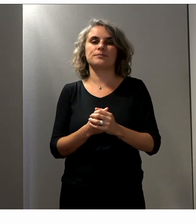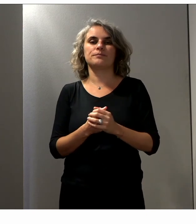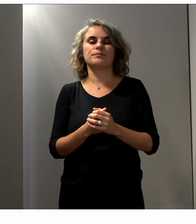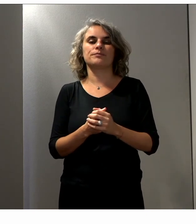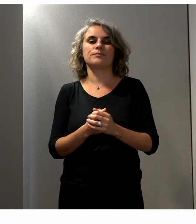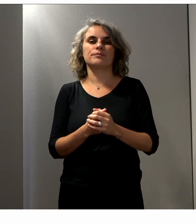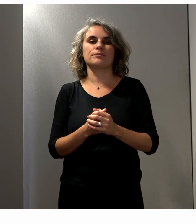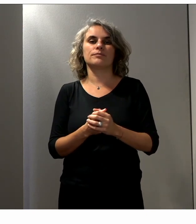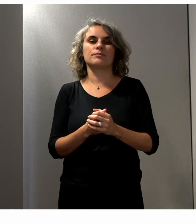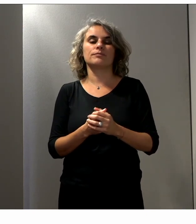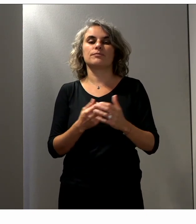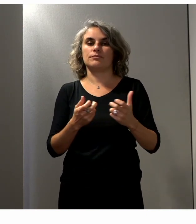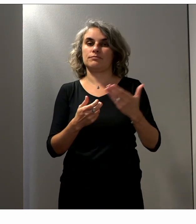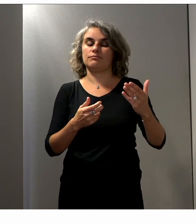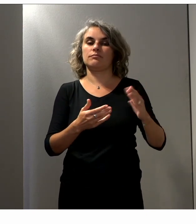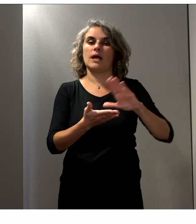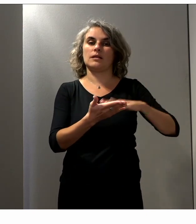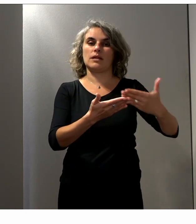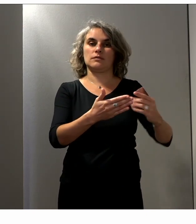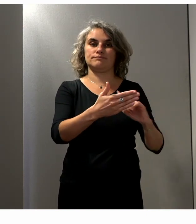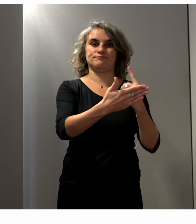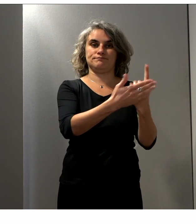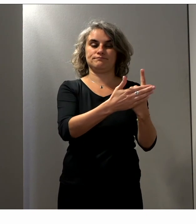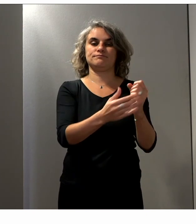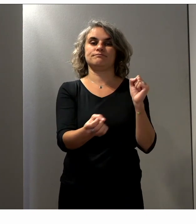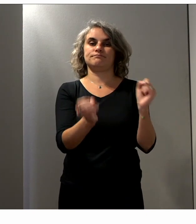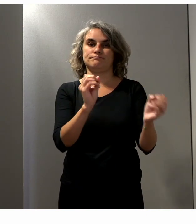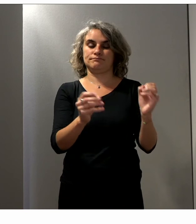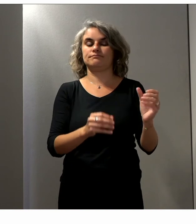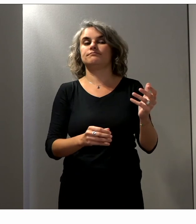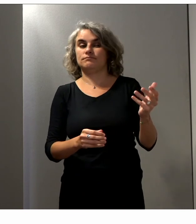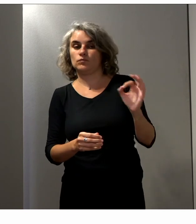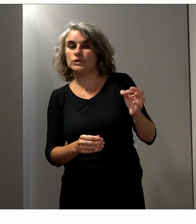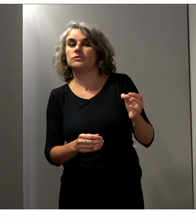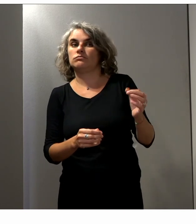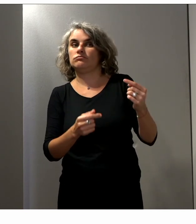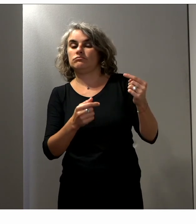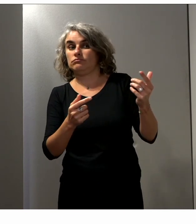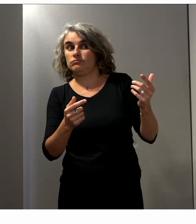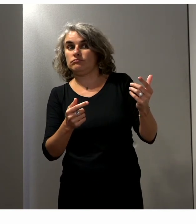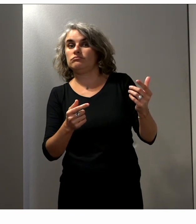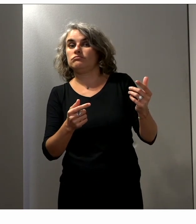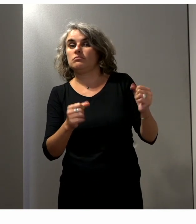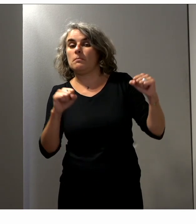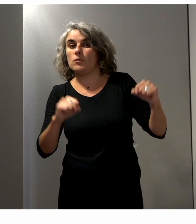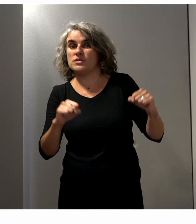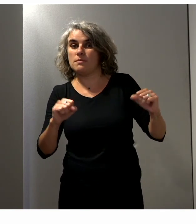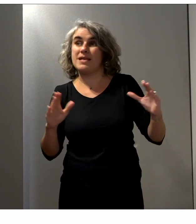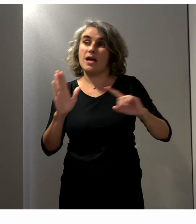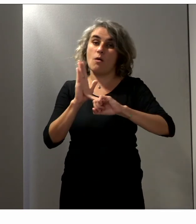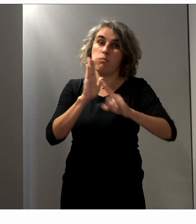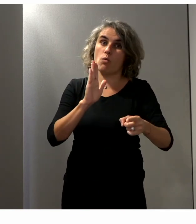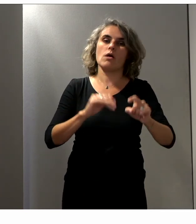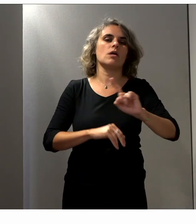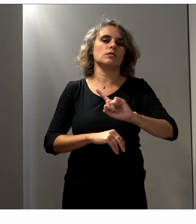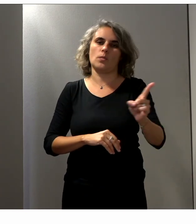mettre le médaillon LSF bien évidemment. Mais là, ce n'est pas une obligation et